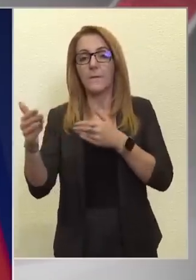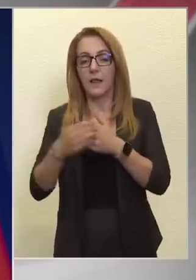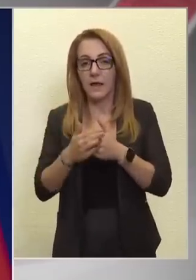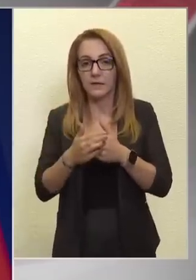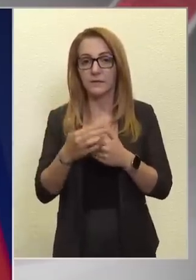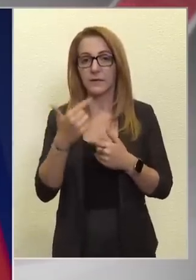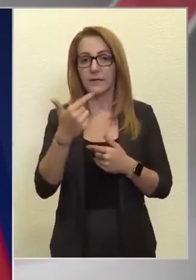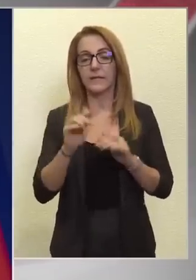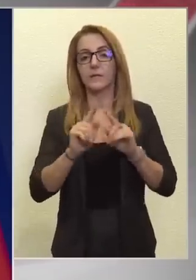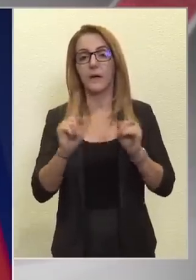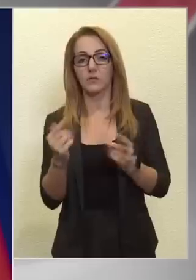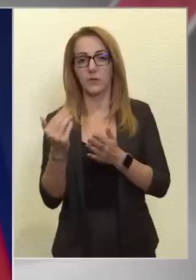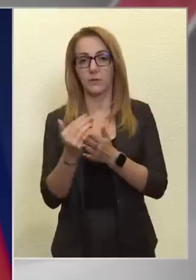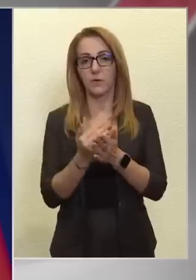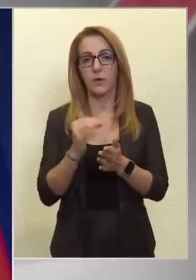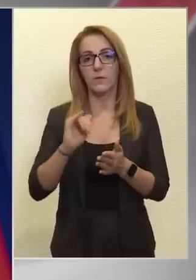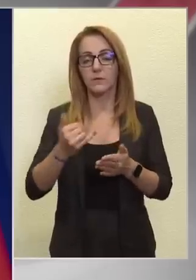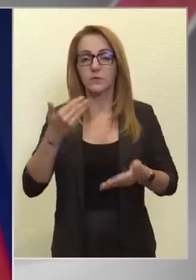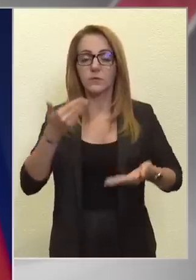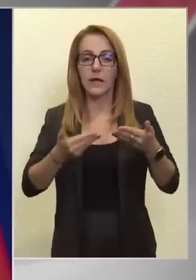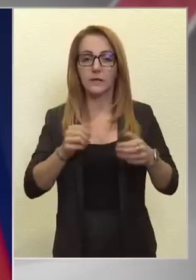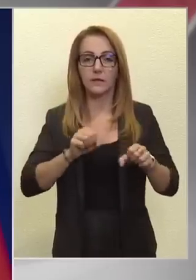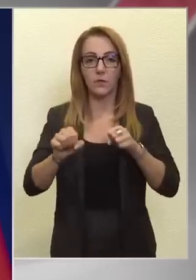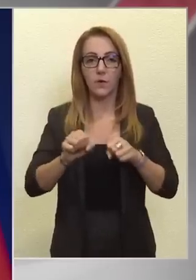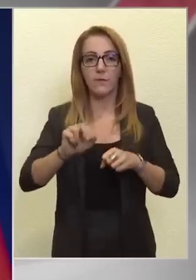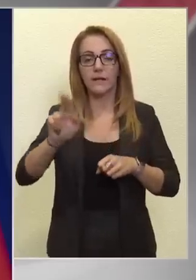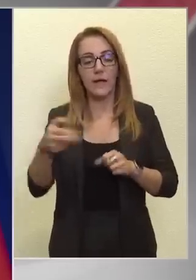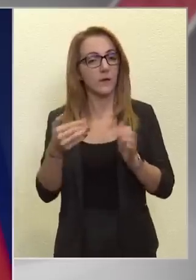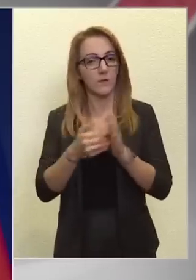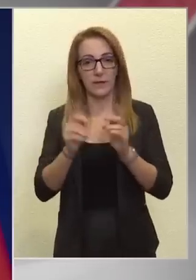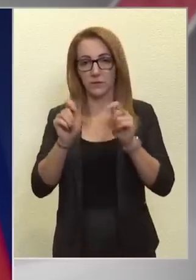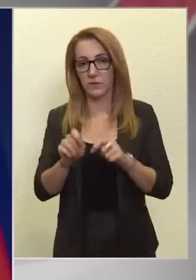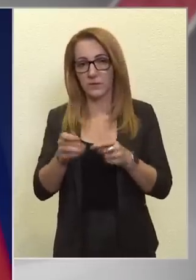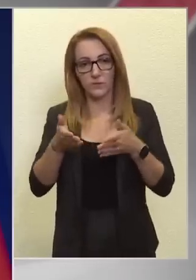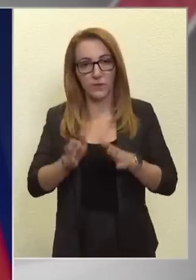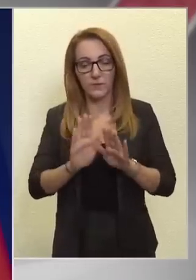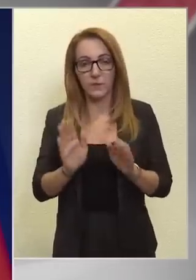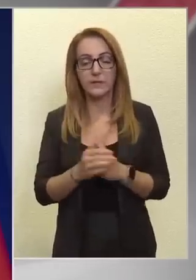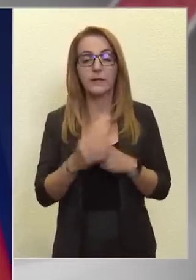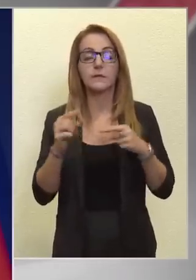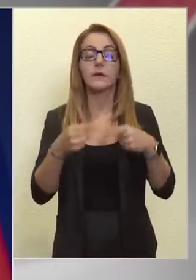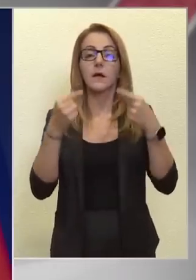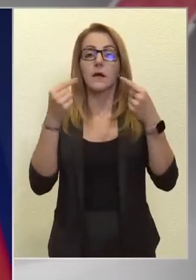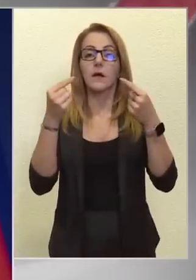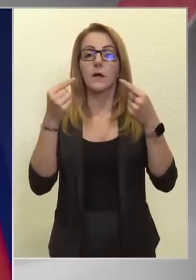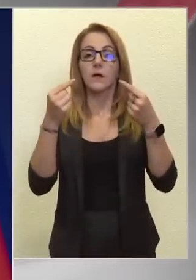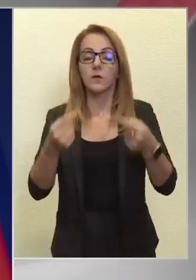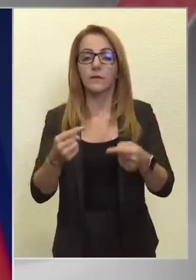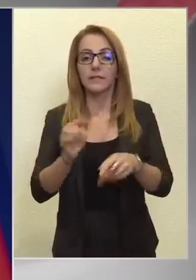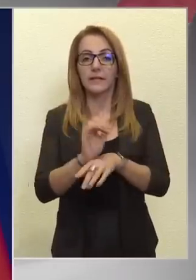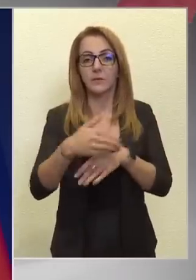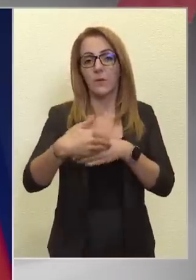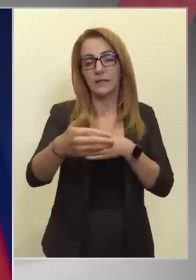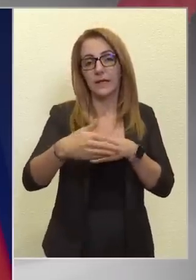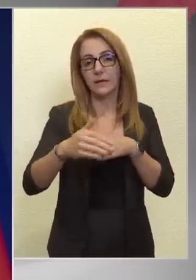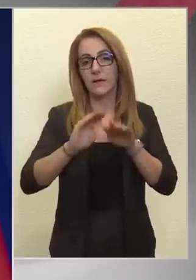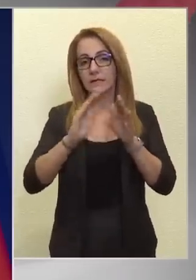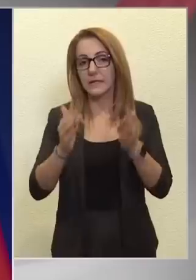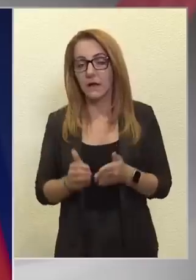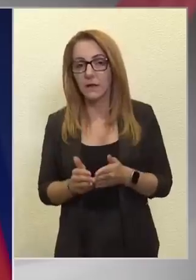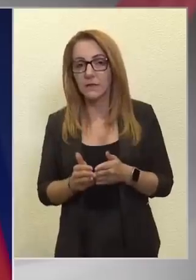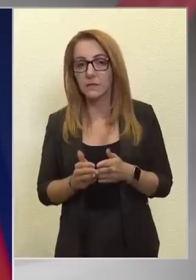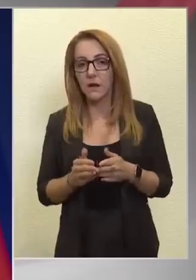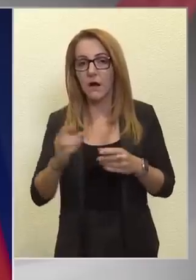két másik programot is megtárgyolt a kormány, ugyanakkor erről még nem döntött. A következő hetekben fogja kialakítani ennek a